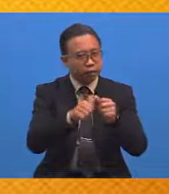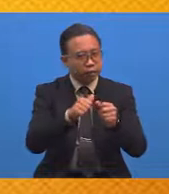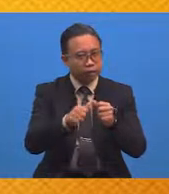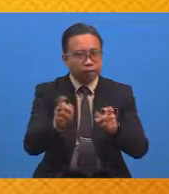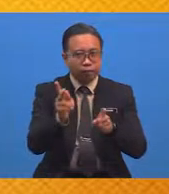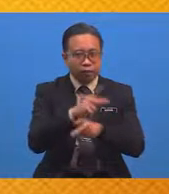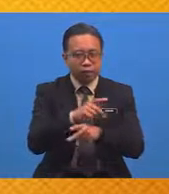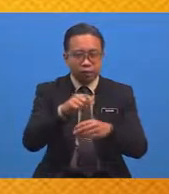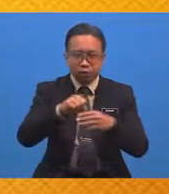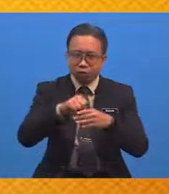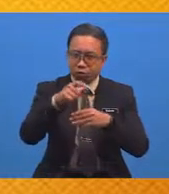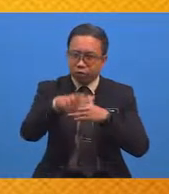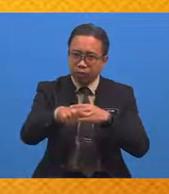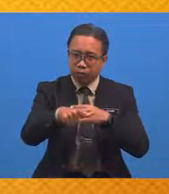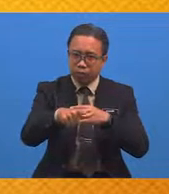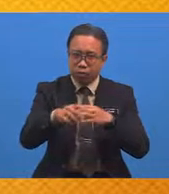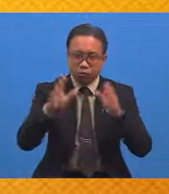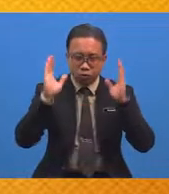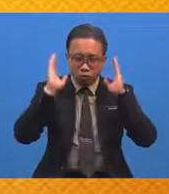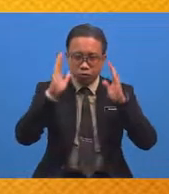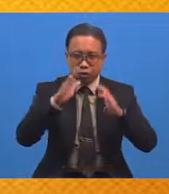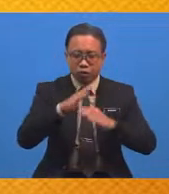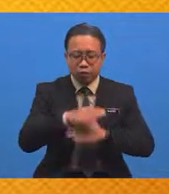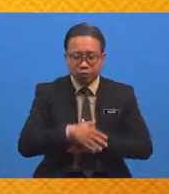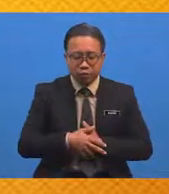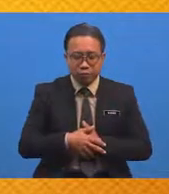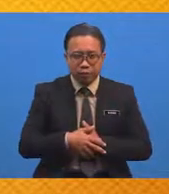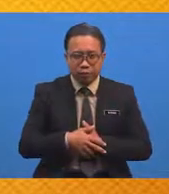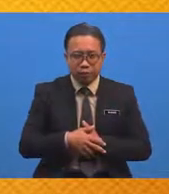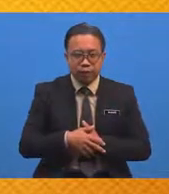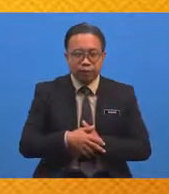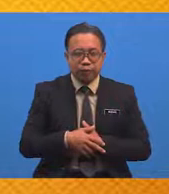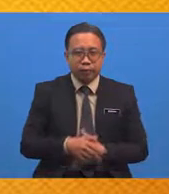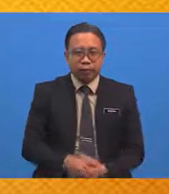kali selepas menunaikan solat Semasa berdoa